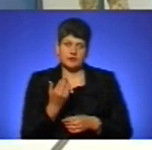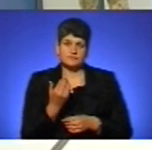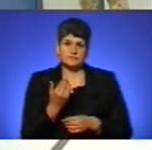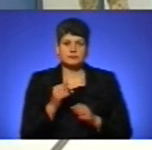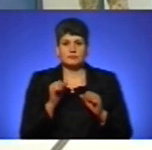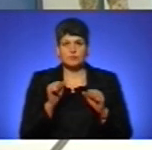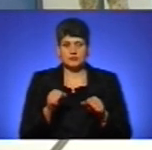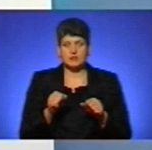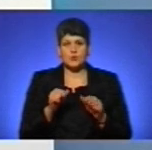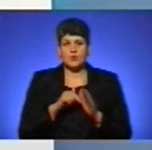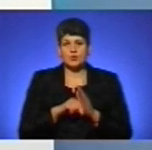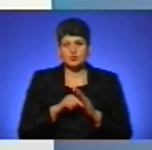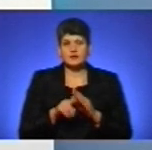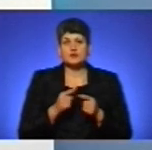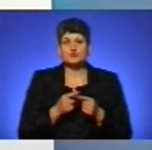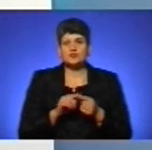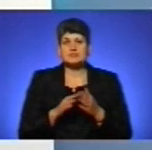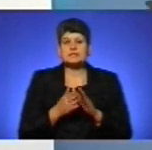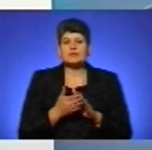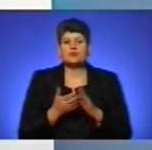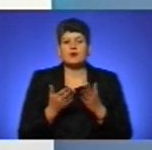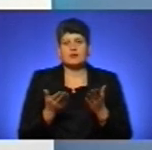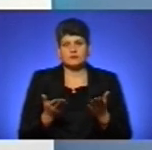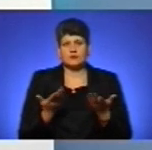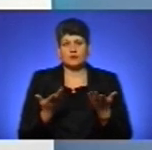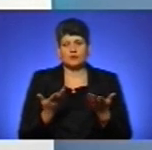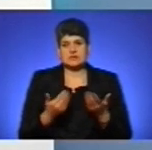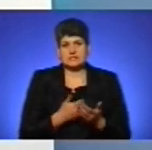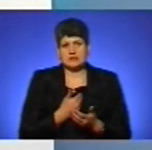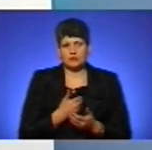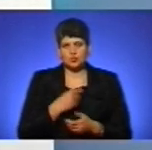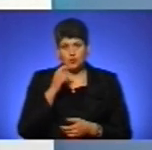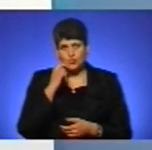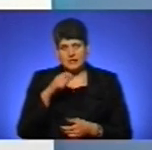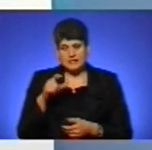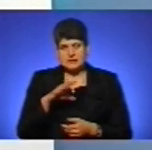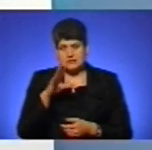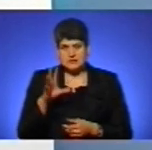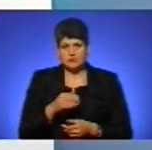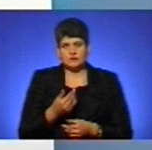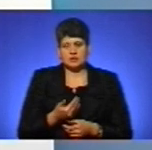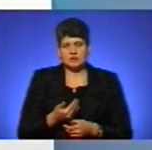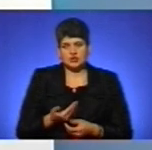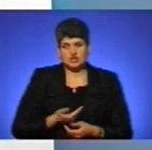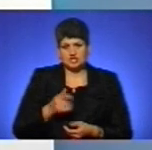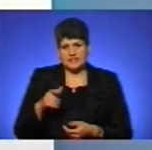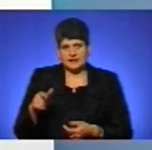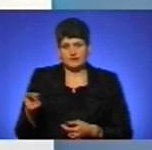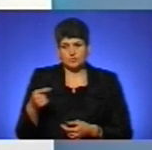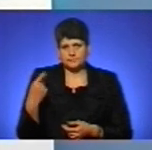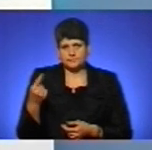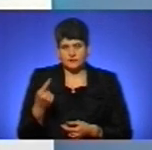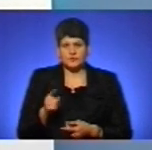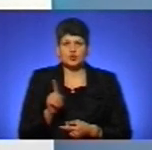можливо, охарактеризували цю ситуацію і якось заохотили українців, загалом жителів Тернопільщини, щодо